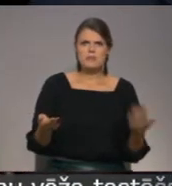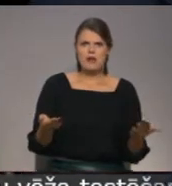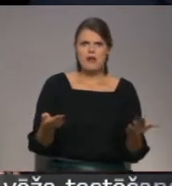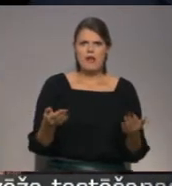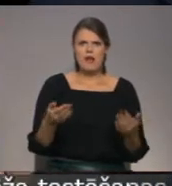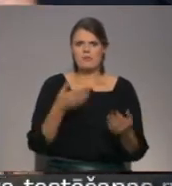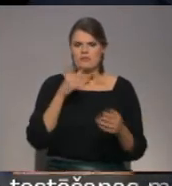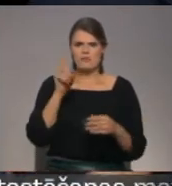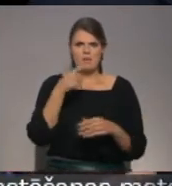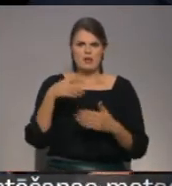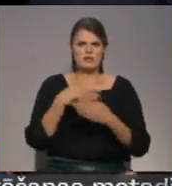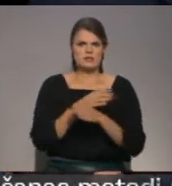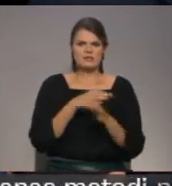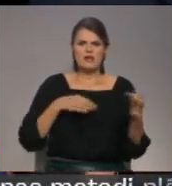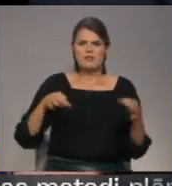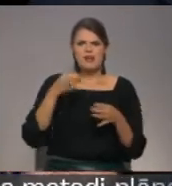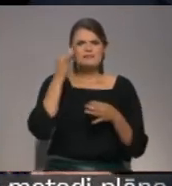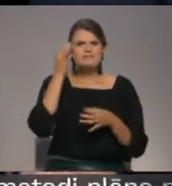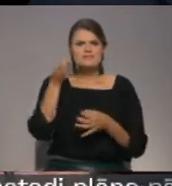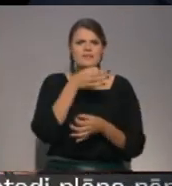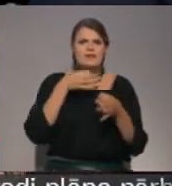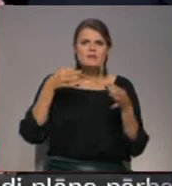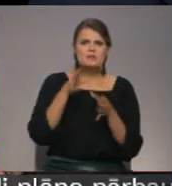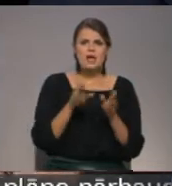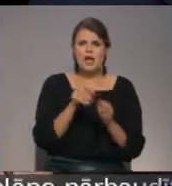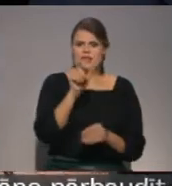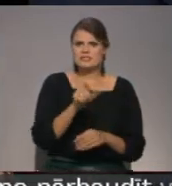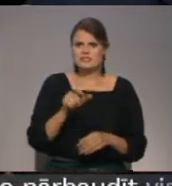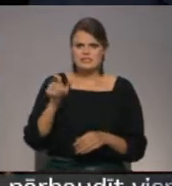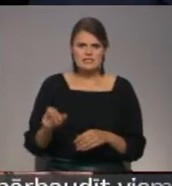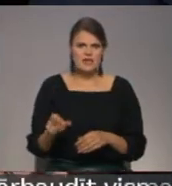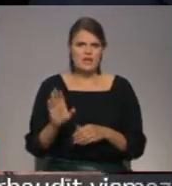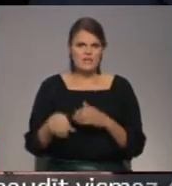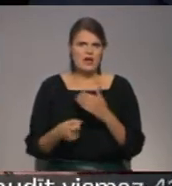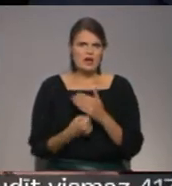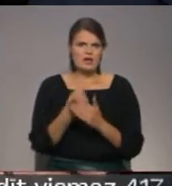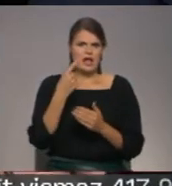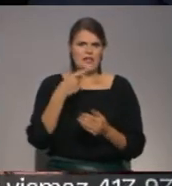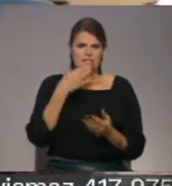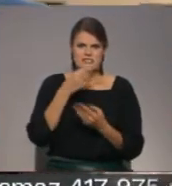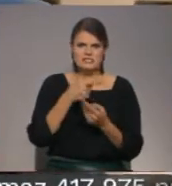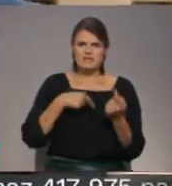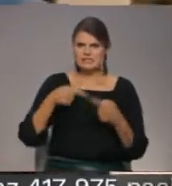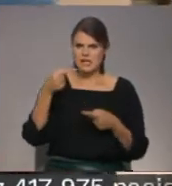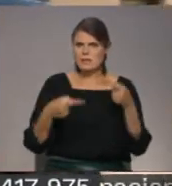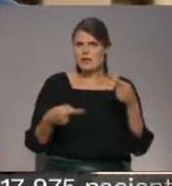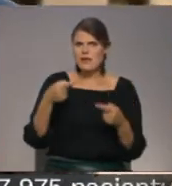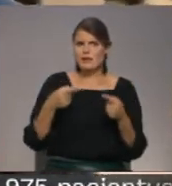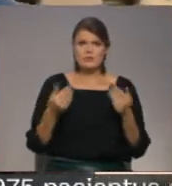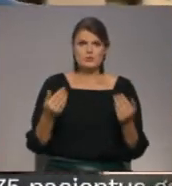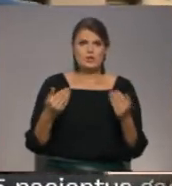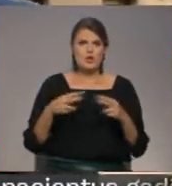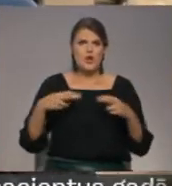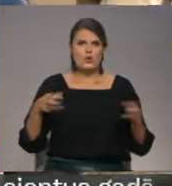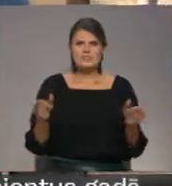nepārdomājot un neizdiskutējot ar cilvēkiem, var radīt savstarpēji ienēt. Šodienas komisijas